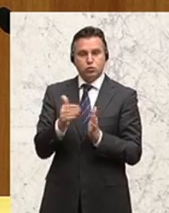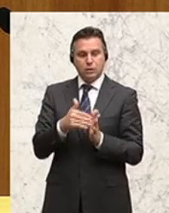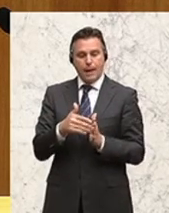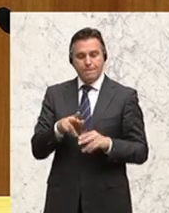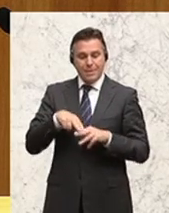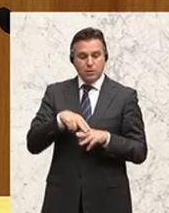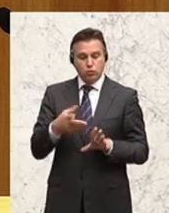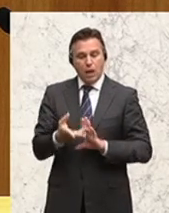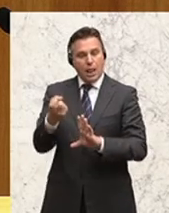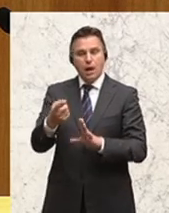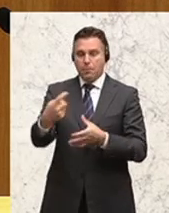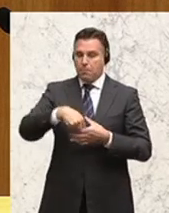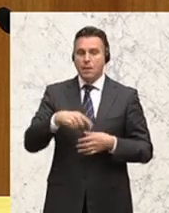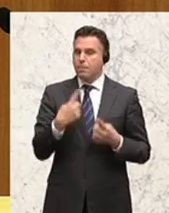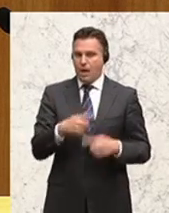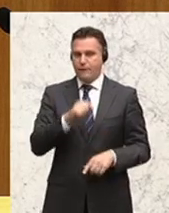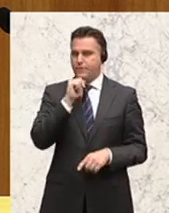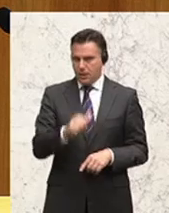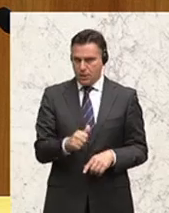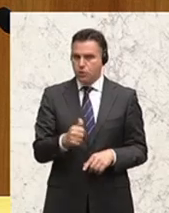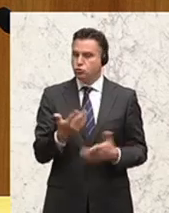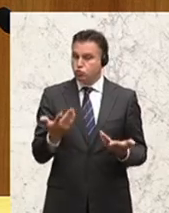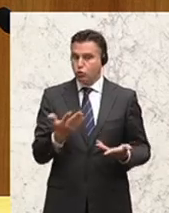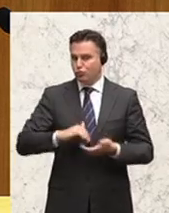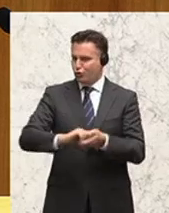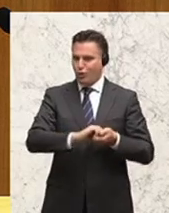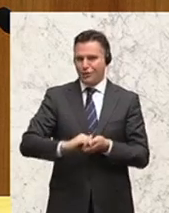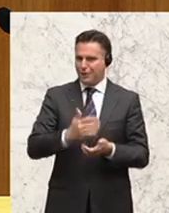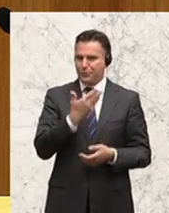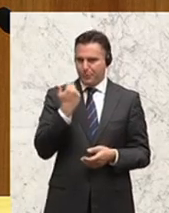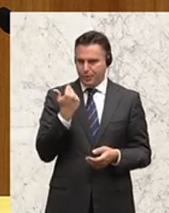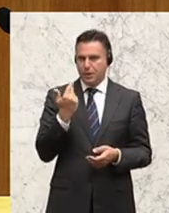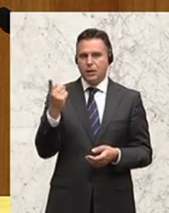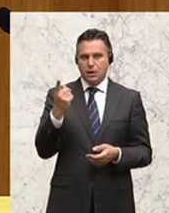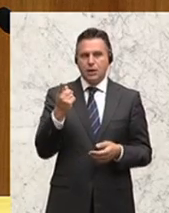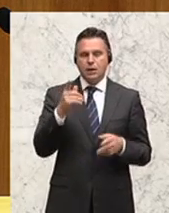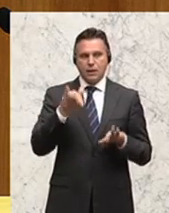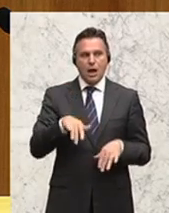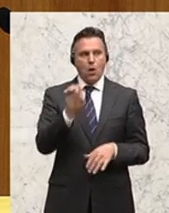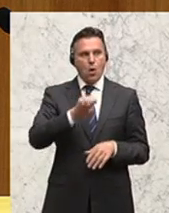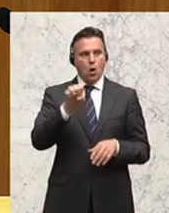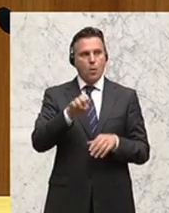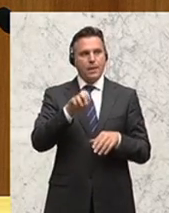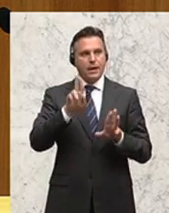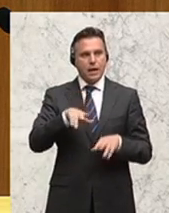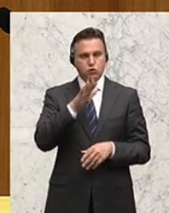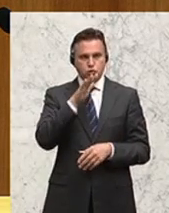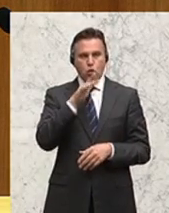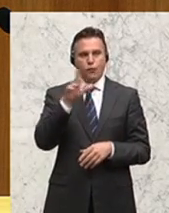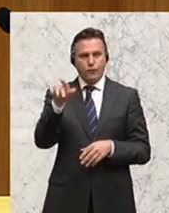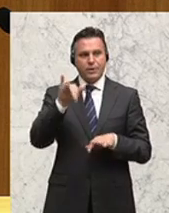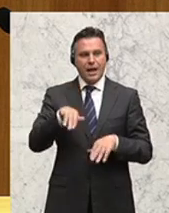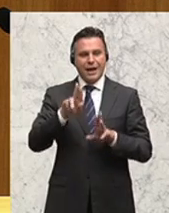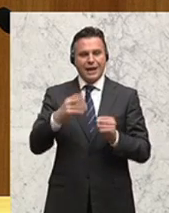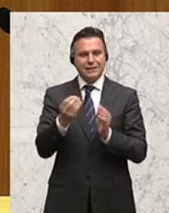geht die Solidarität eben nicht. Das hat auch der Europäische Gerichtshof in der Rechtssache Tano klargestellt und